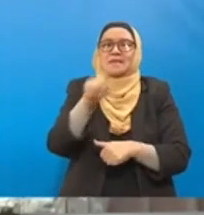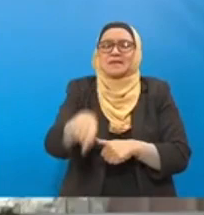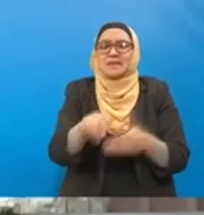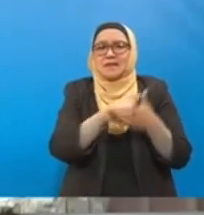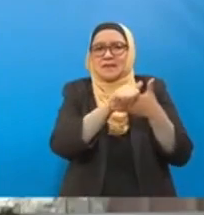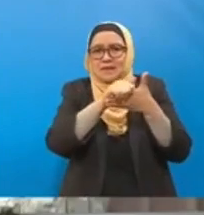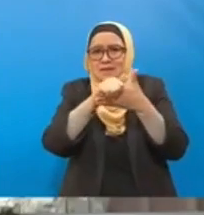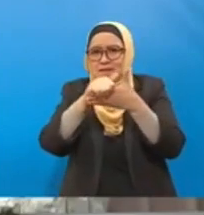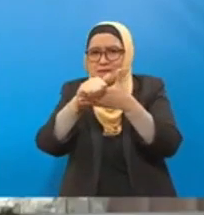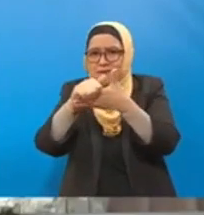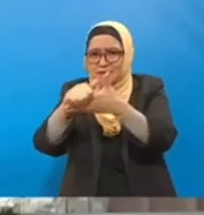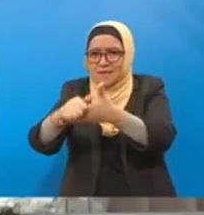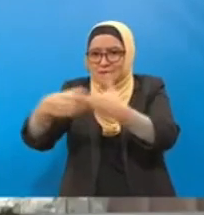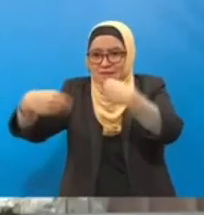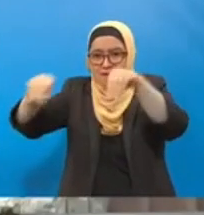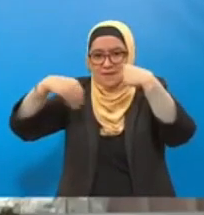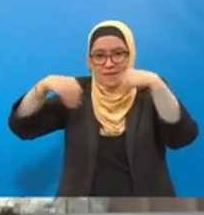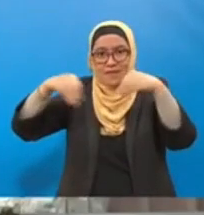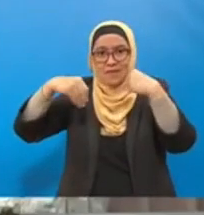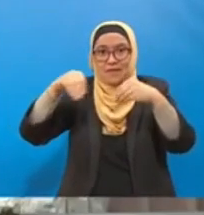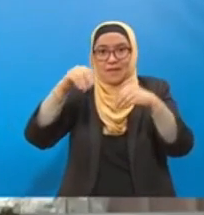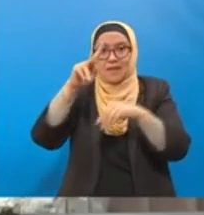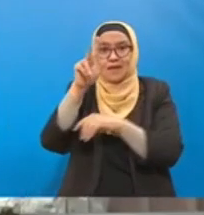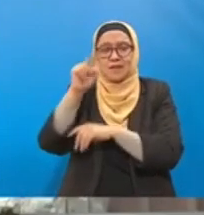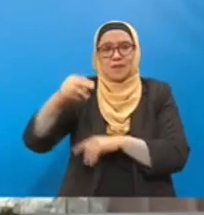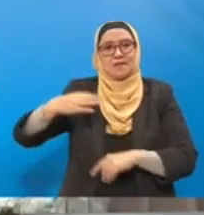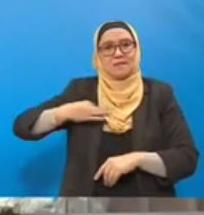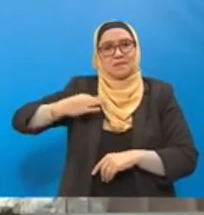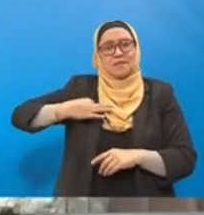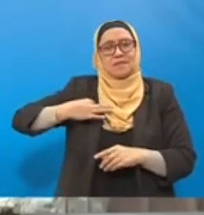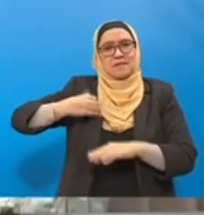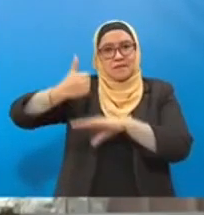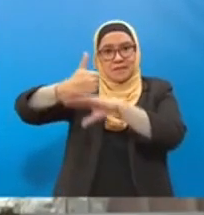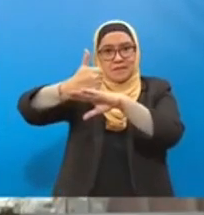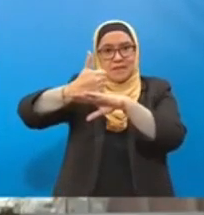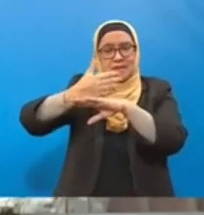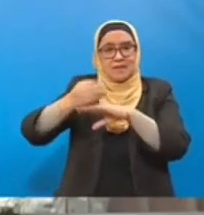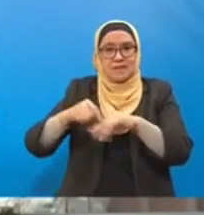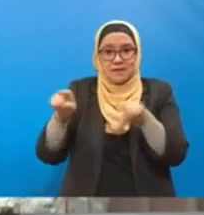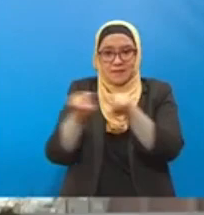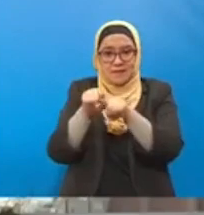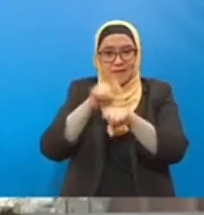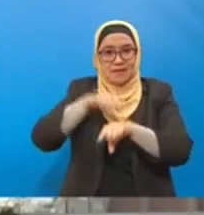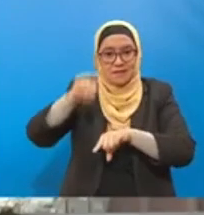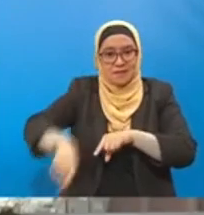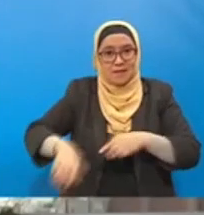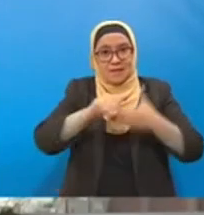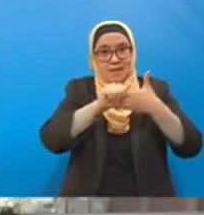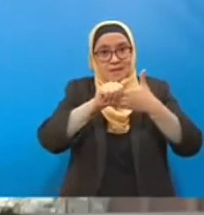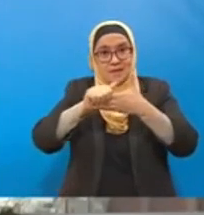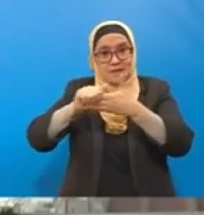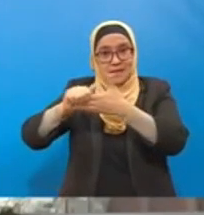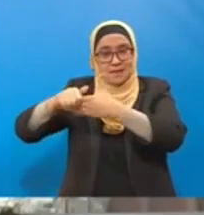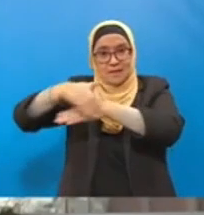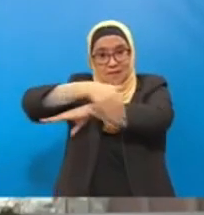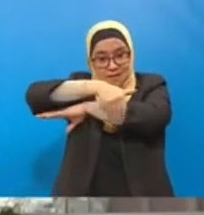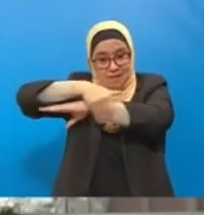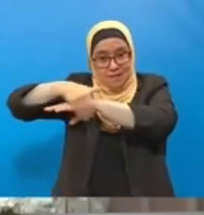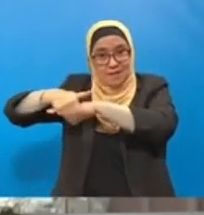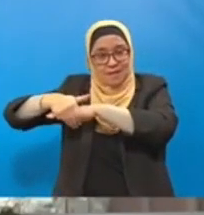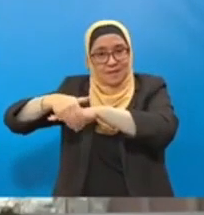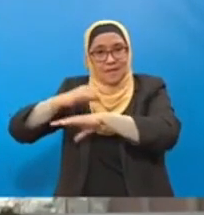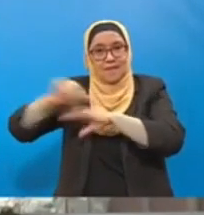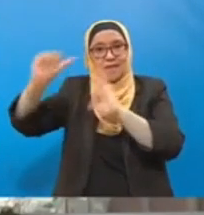karbon sukarela yang perlu kita bina. dan kita juga di waktu yang sama kita perlu meletakkan garis panduan dan akta yang melibatkan